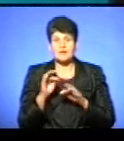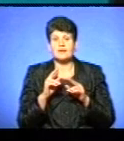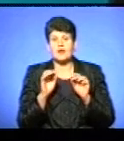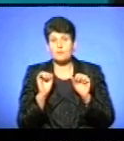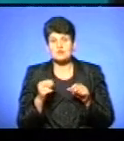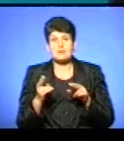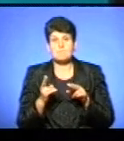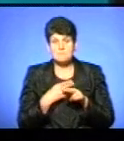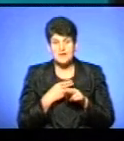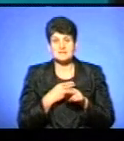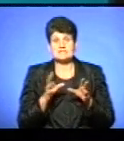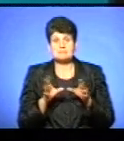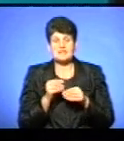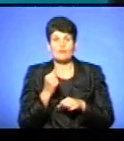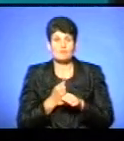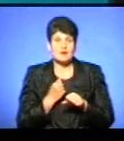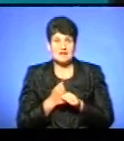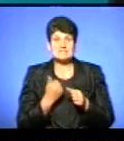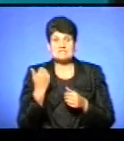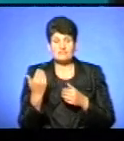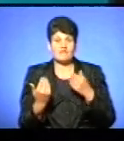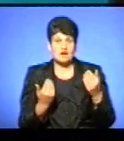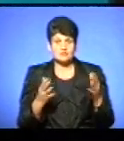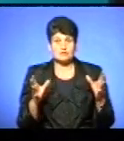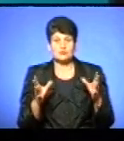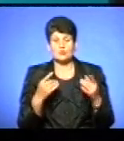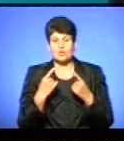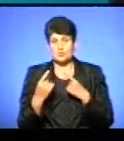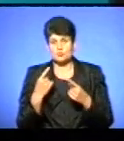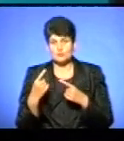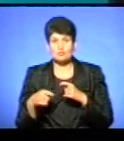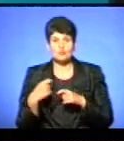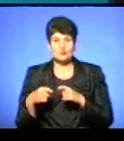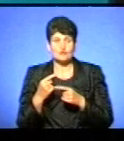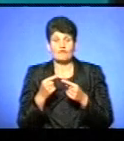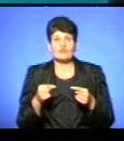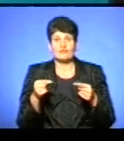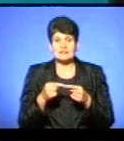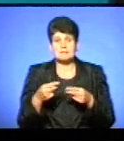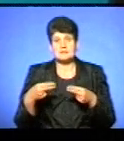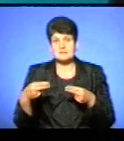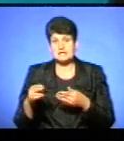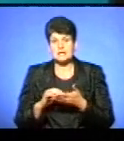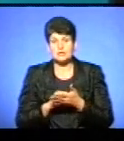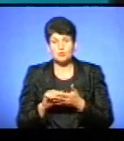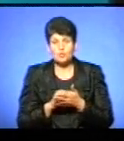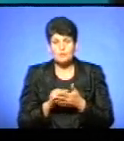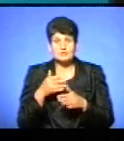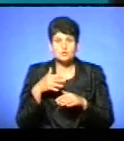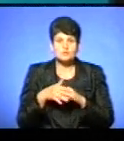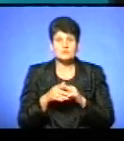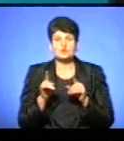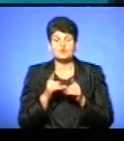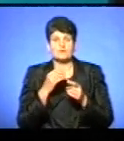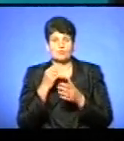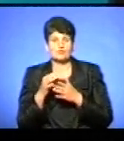без патрульного, без співпраці вашої співрозмови з порушником, визначити, підписати там документи, зрозуміти, хто за що